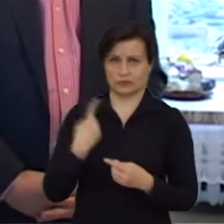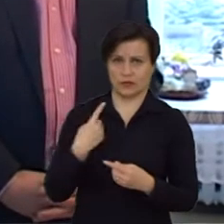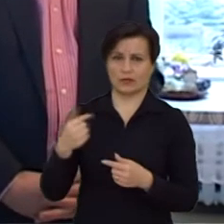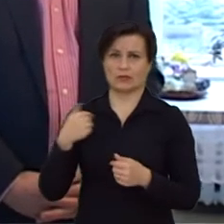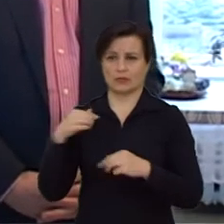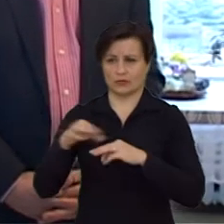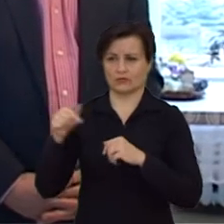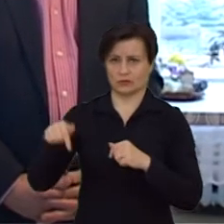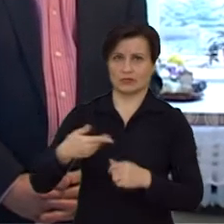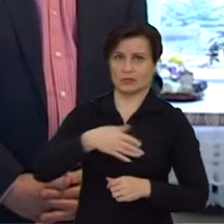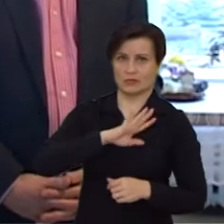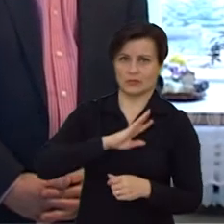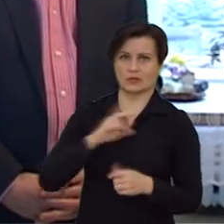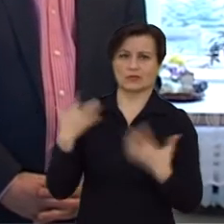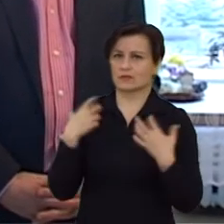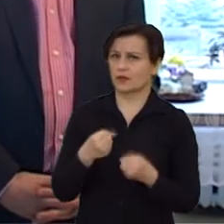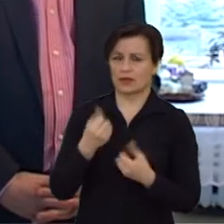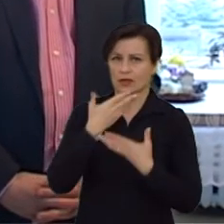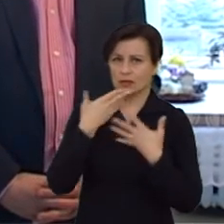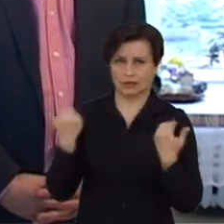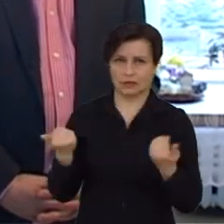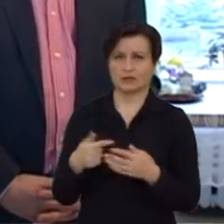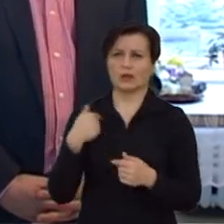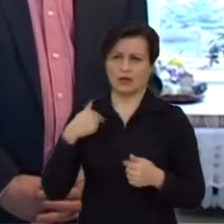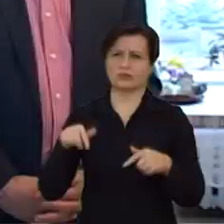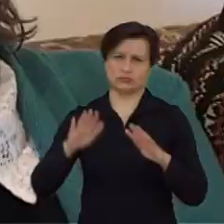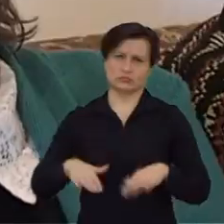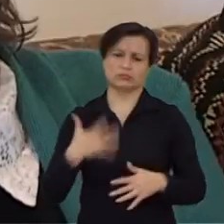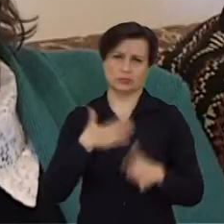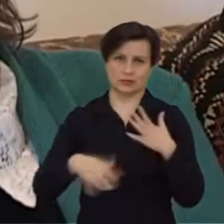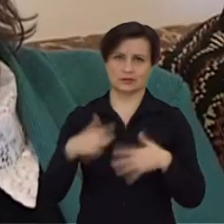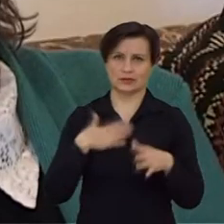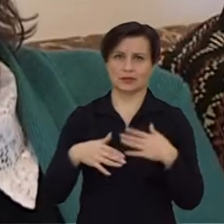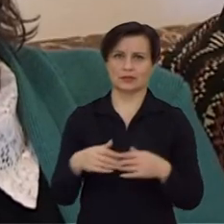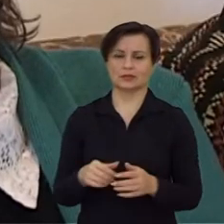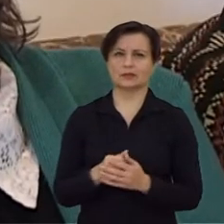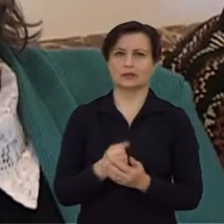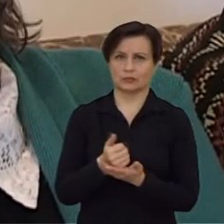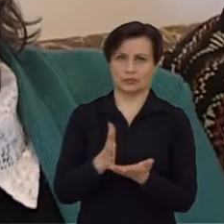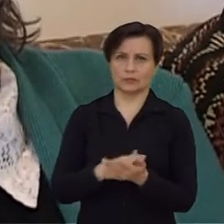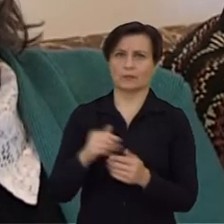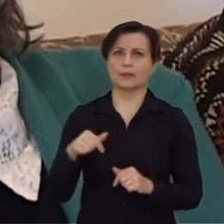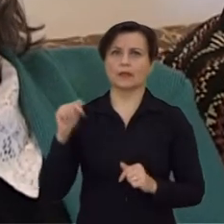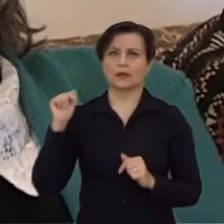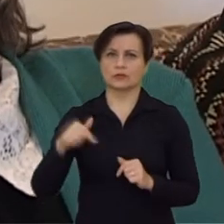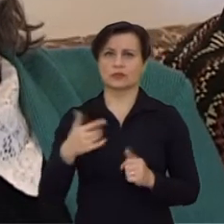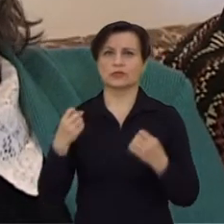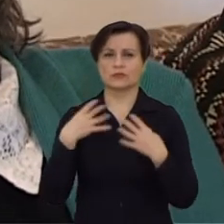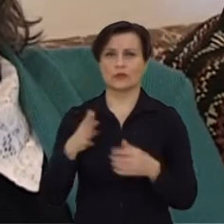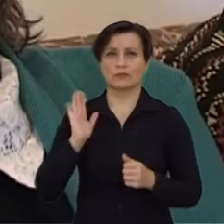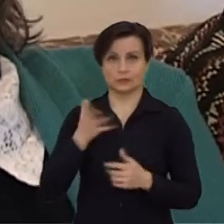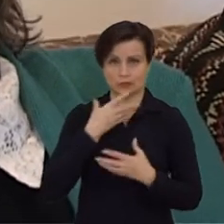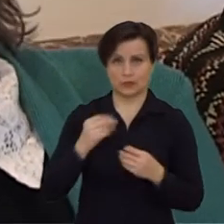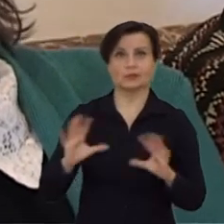vyras čia myri. Bet irgi besveikatus buvo labai patekinti į viskas, visą pusiškai. Kaip gražios būna